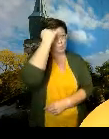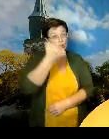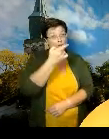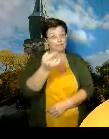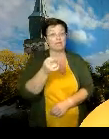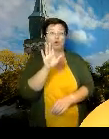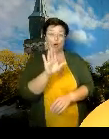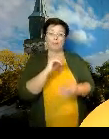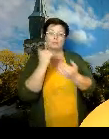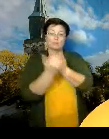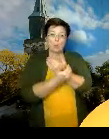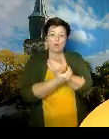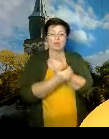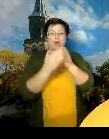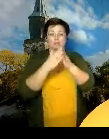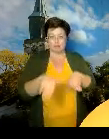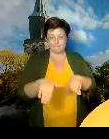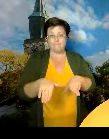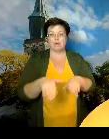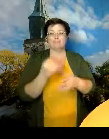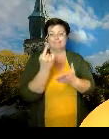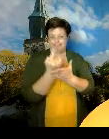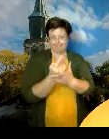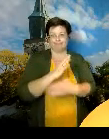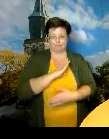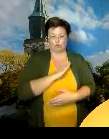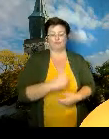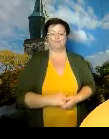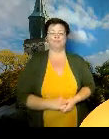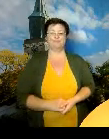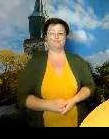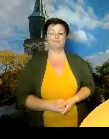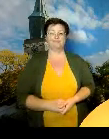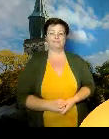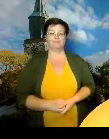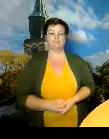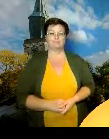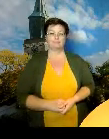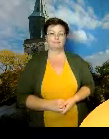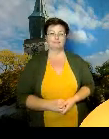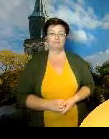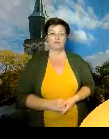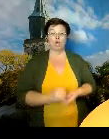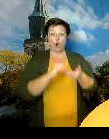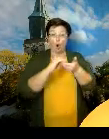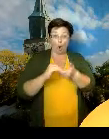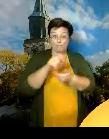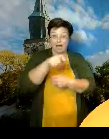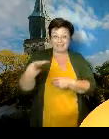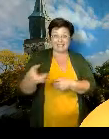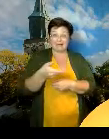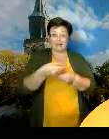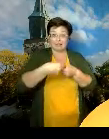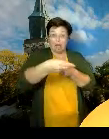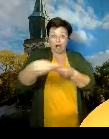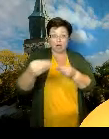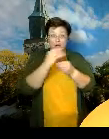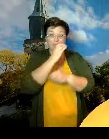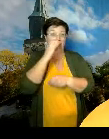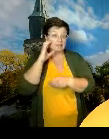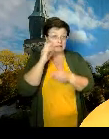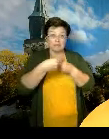suojaudutaan näillä suojaimilla. Me emme jaa omaisille suun enää suojaimia,